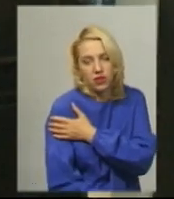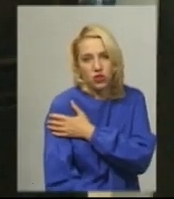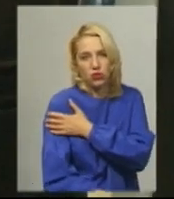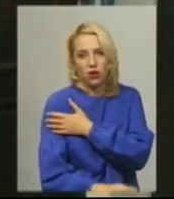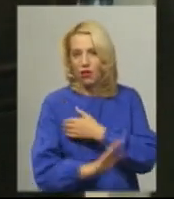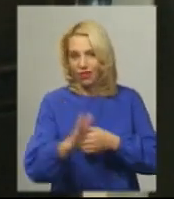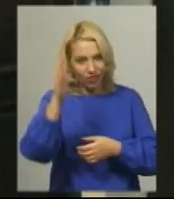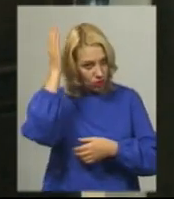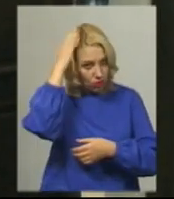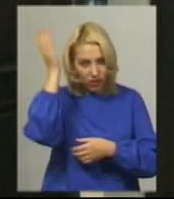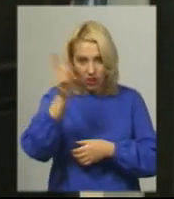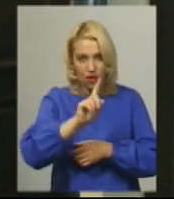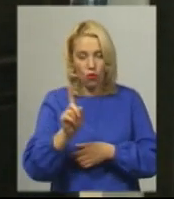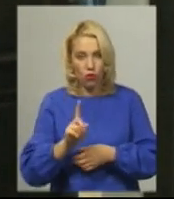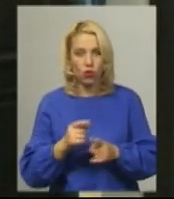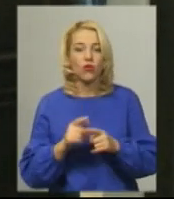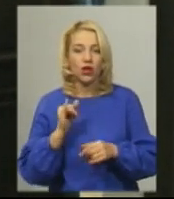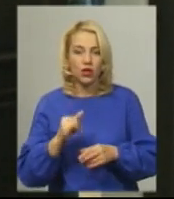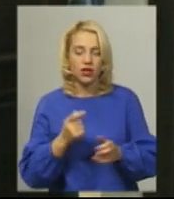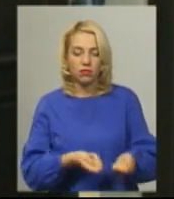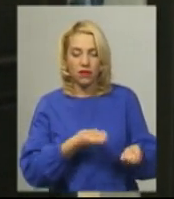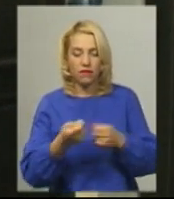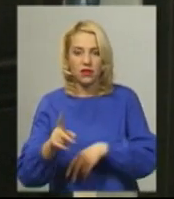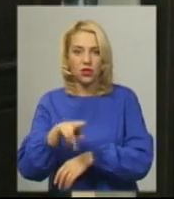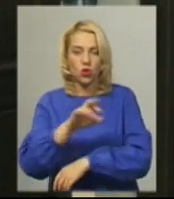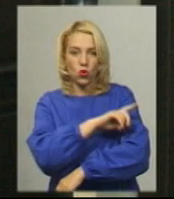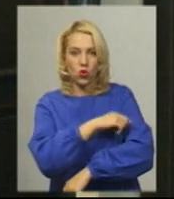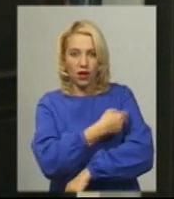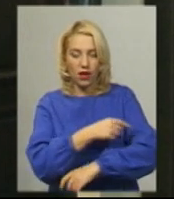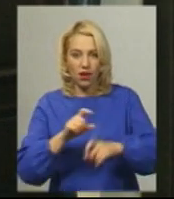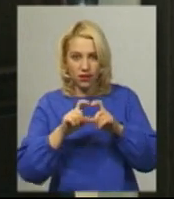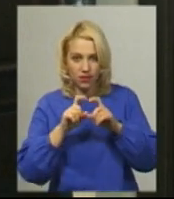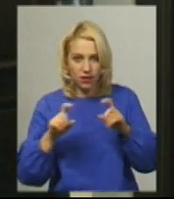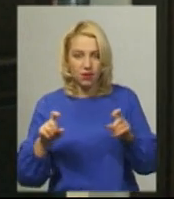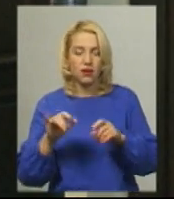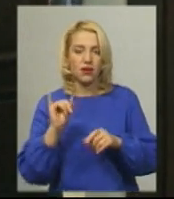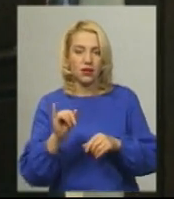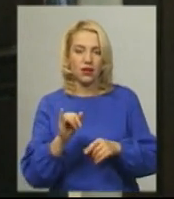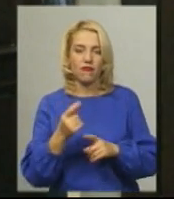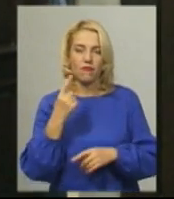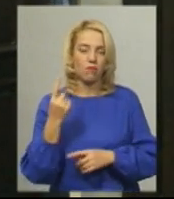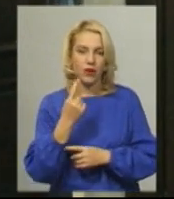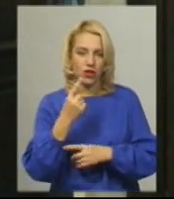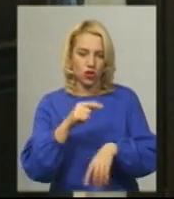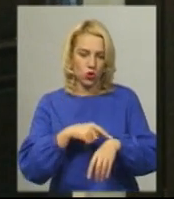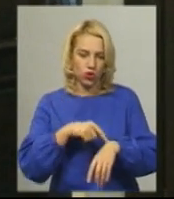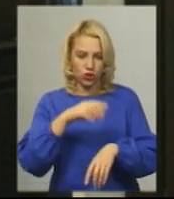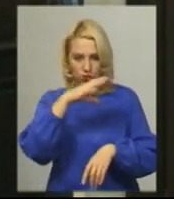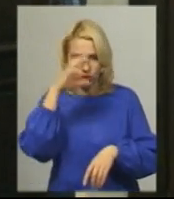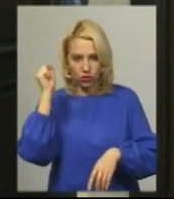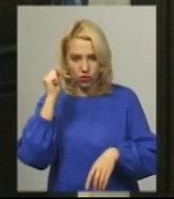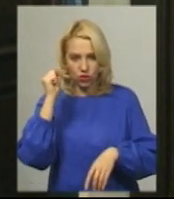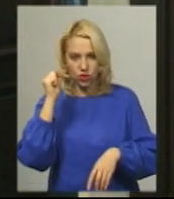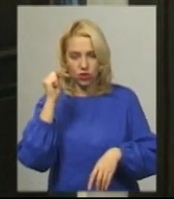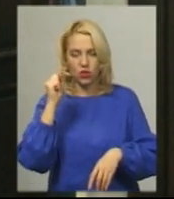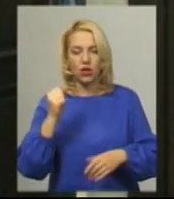голову. Привезши його до лікарні, в першій годині ночі він пролежав до 6